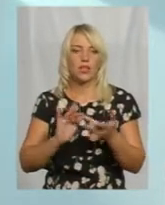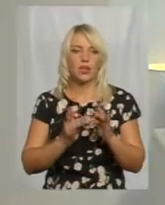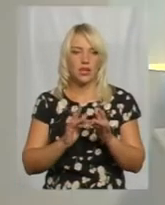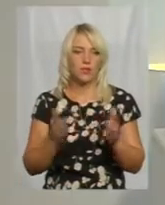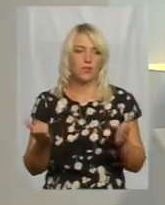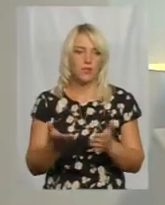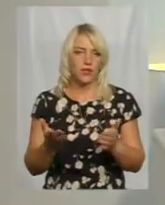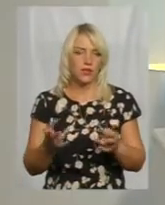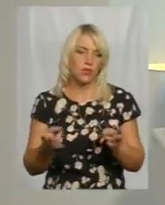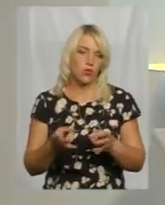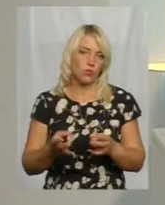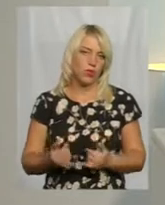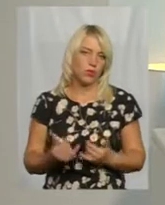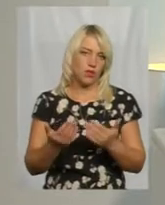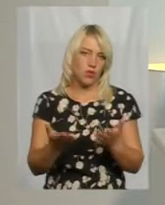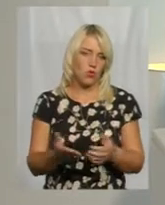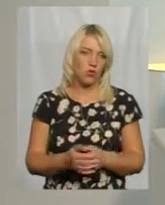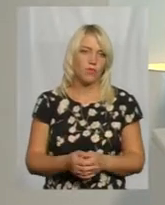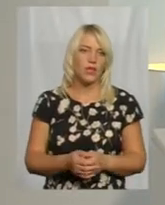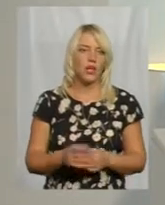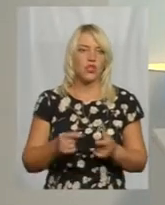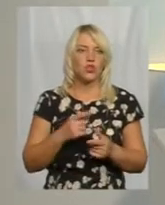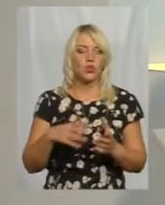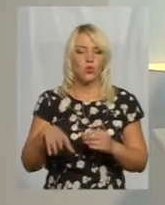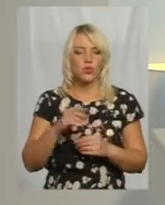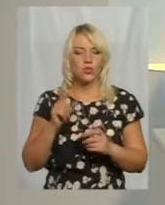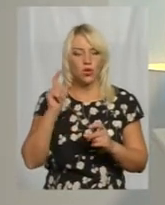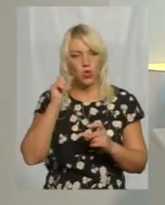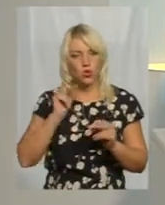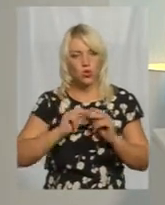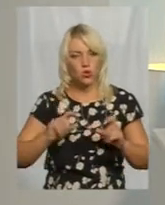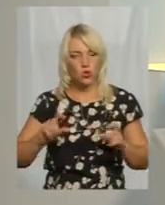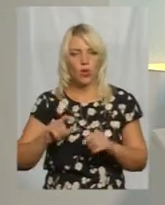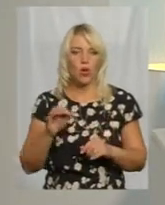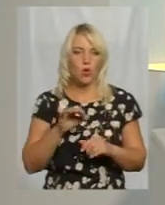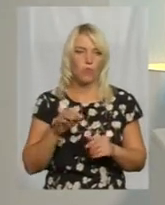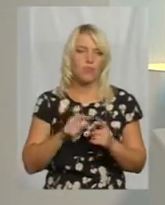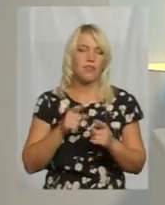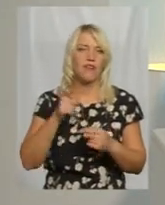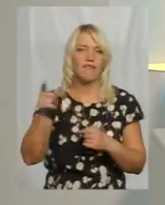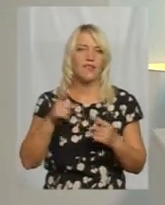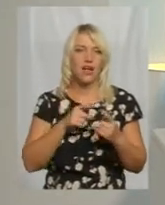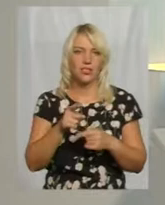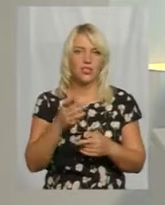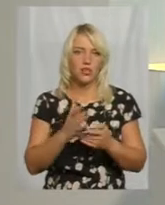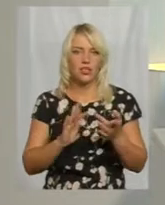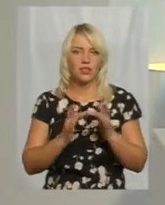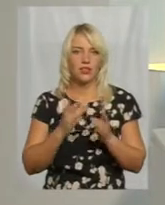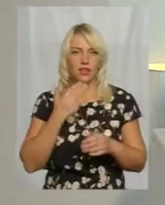необхідний для нього. А чи в усіх школах області, навіть у найвіддаленіших є інтернет? Зрозуміло,